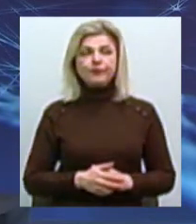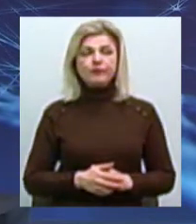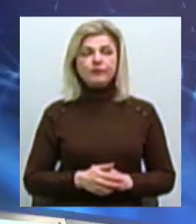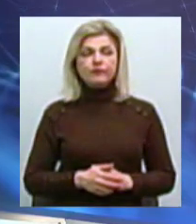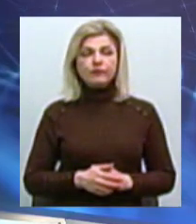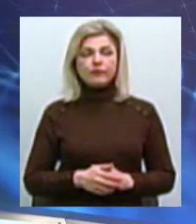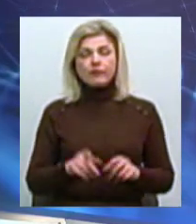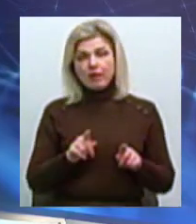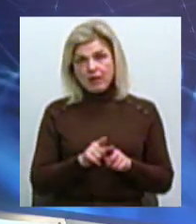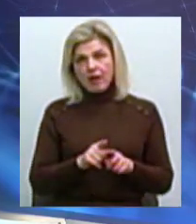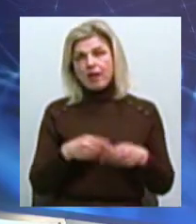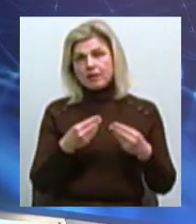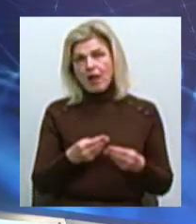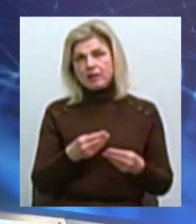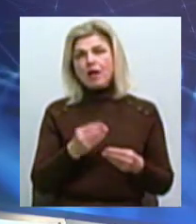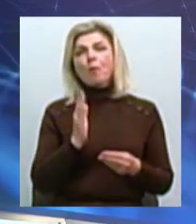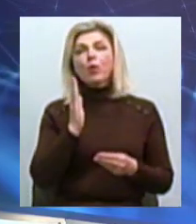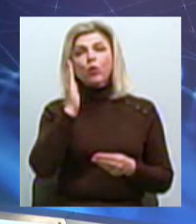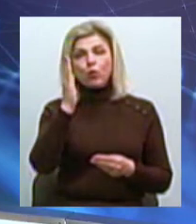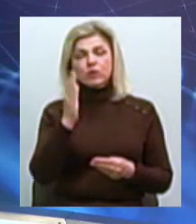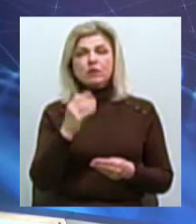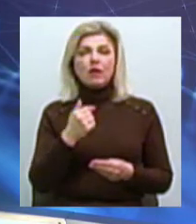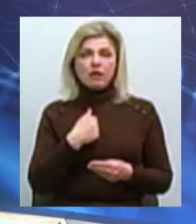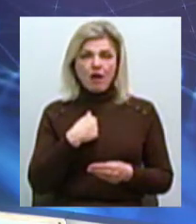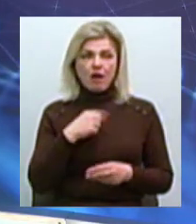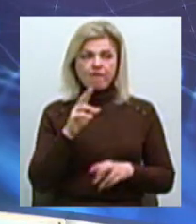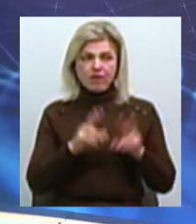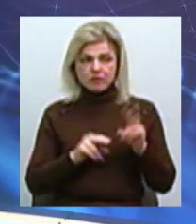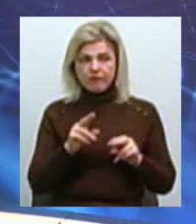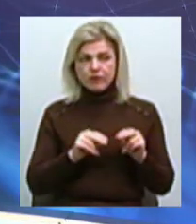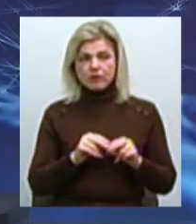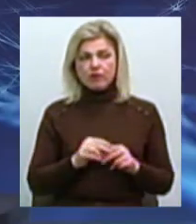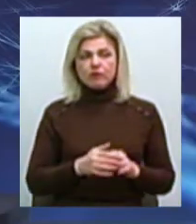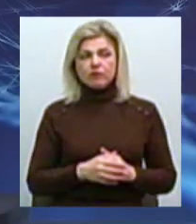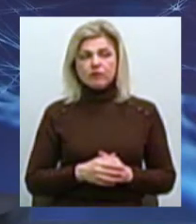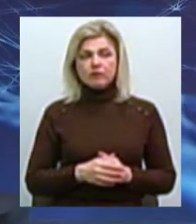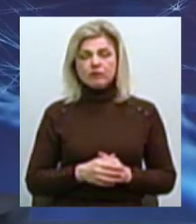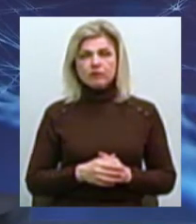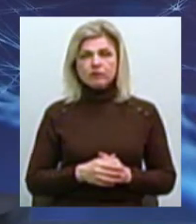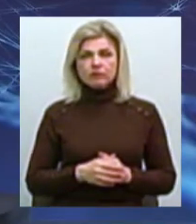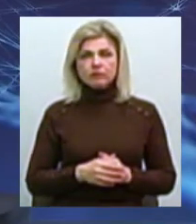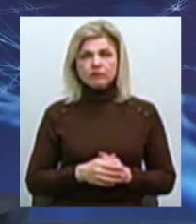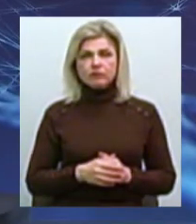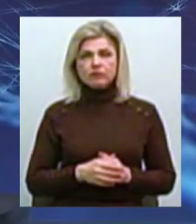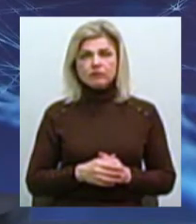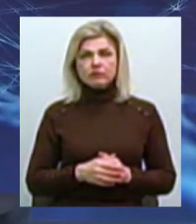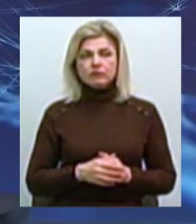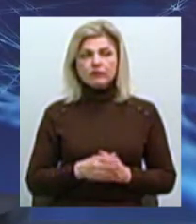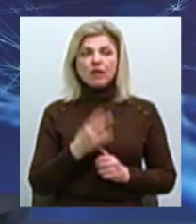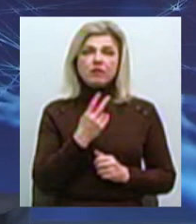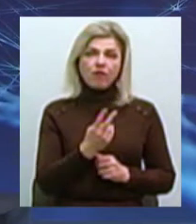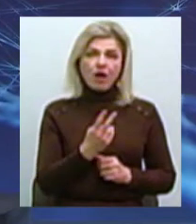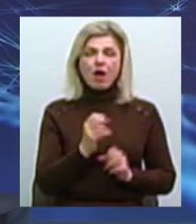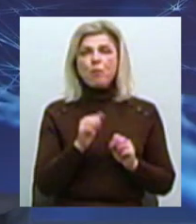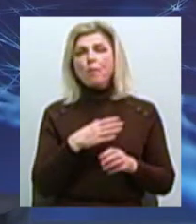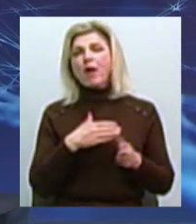такий песимістичний прогноз, щоб вже з запасом Але я вважаю, що максимум